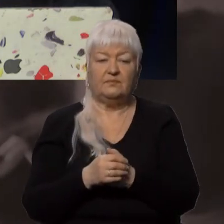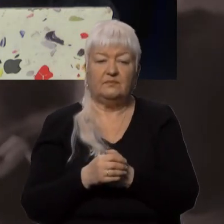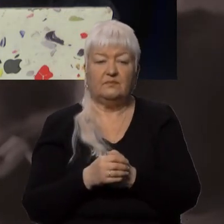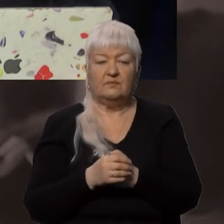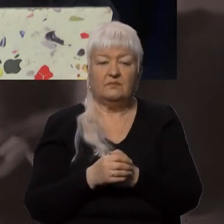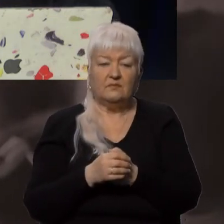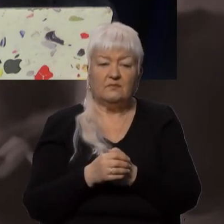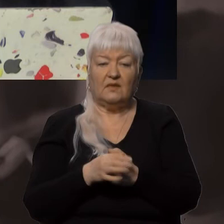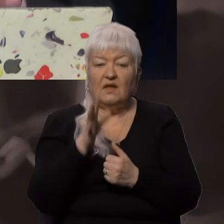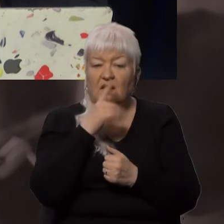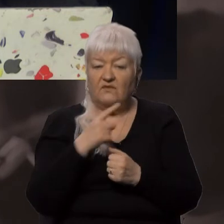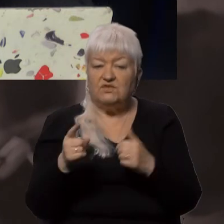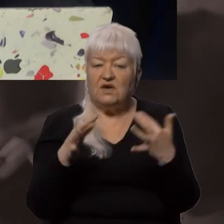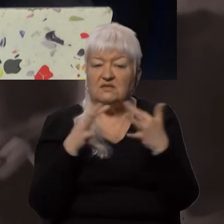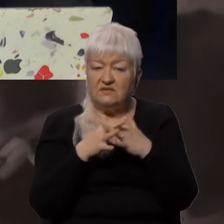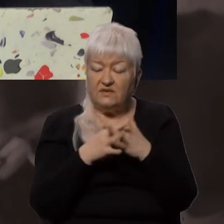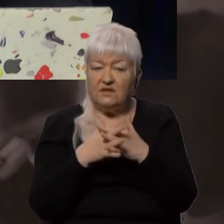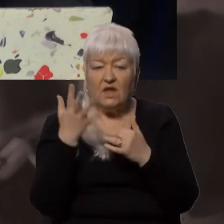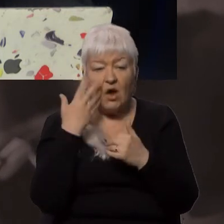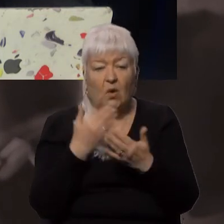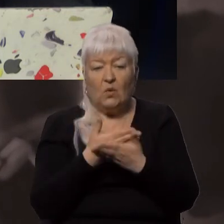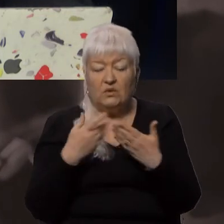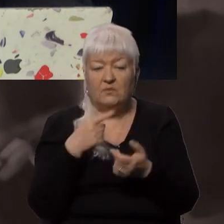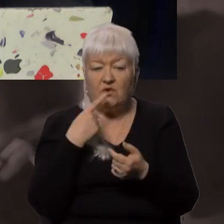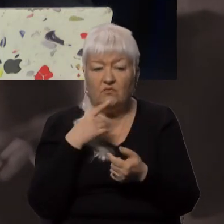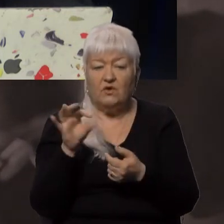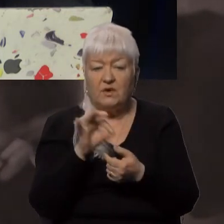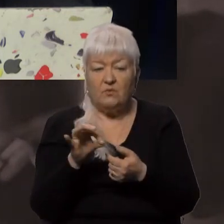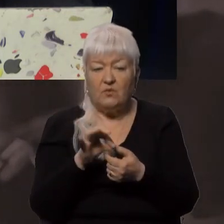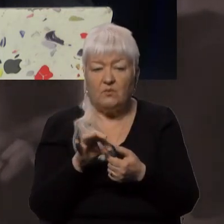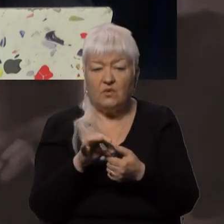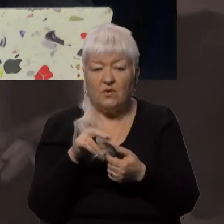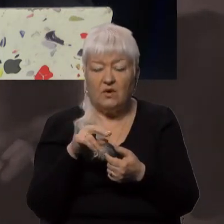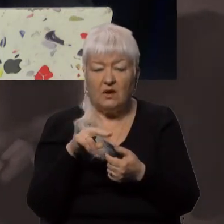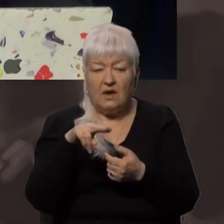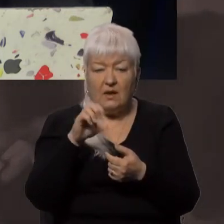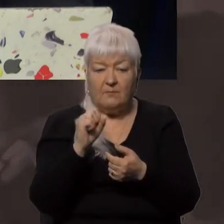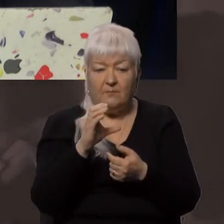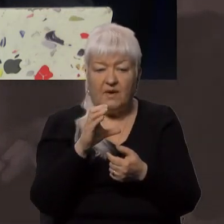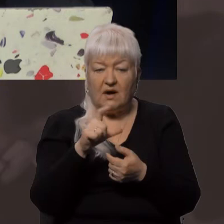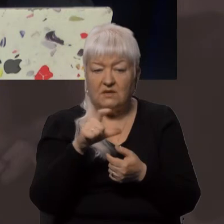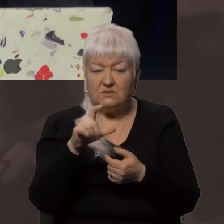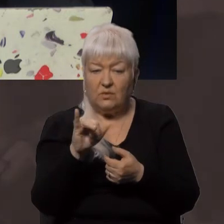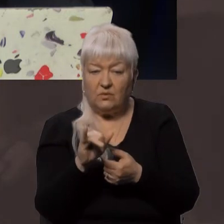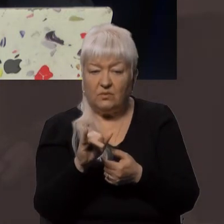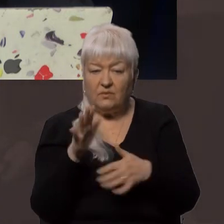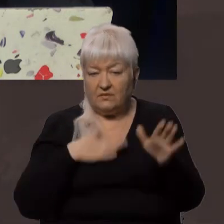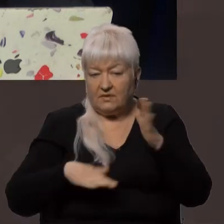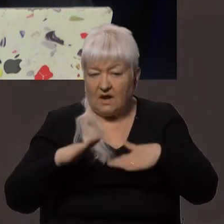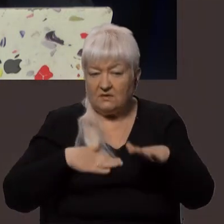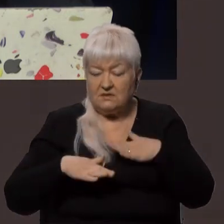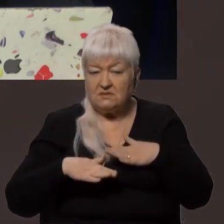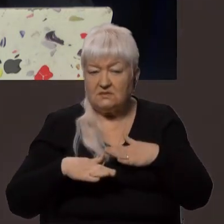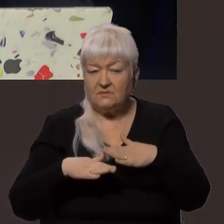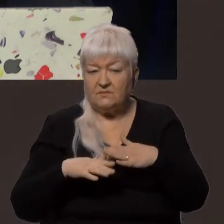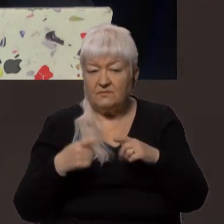В час війни, звичайно, коли ми говоримо про пасхальну радість, це не стільки